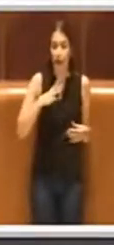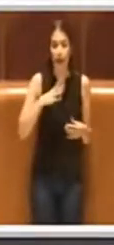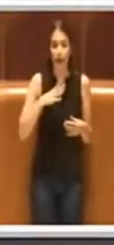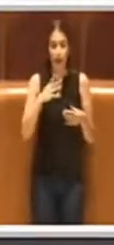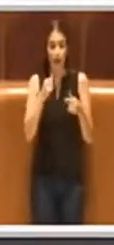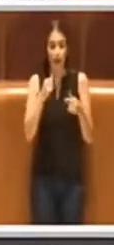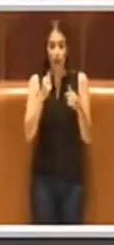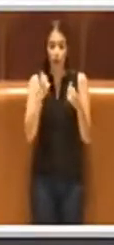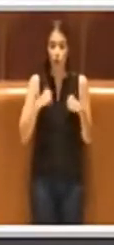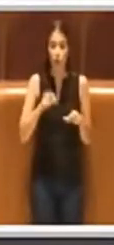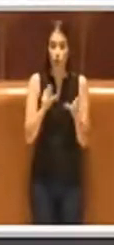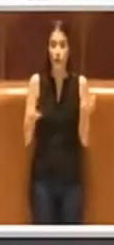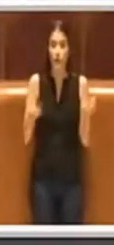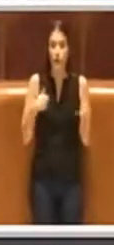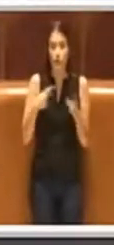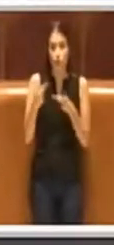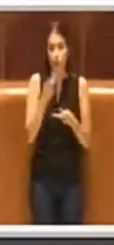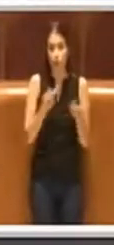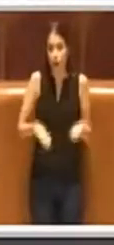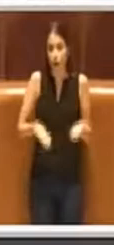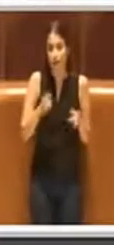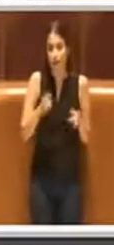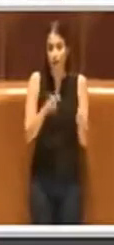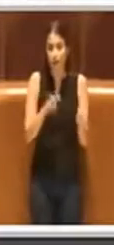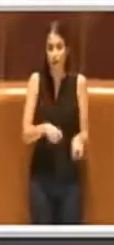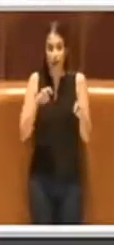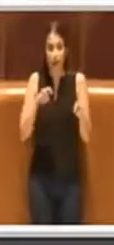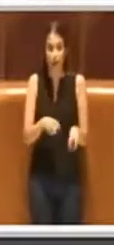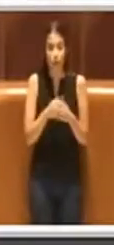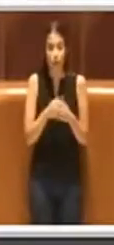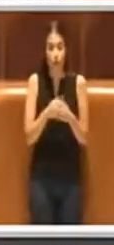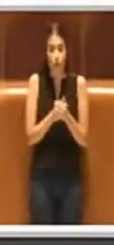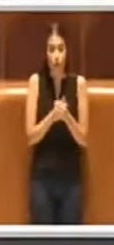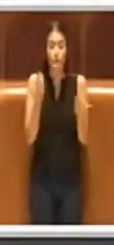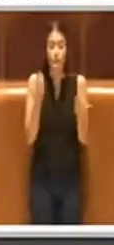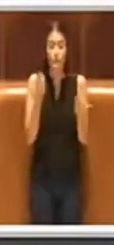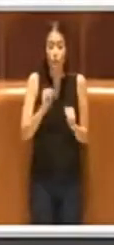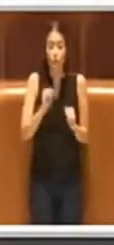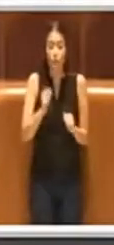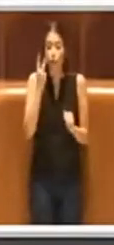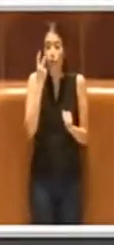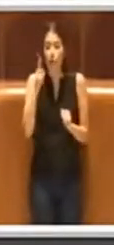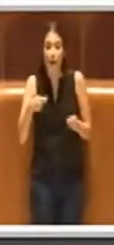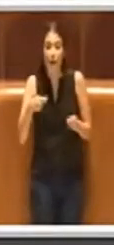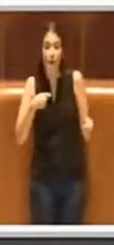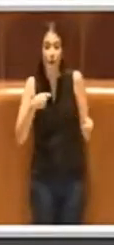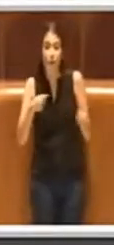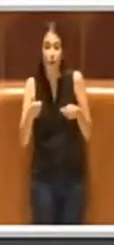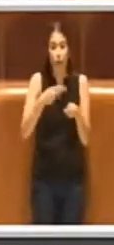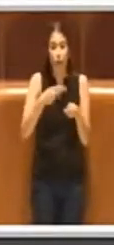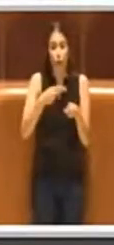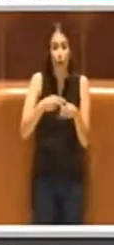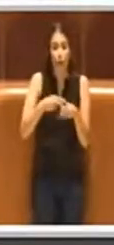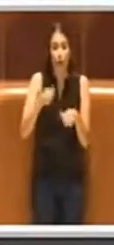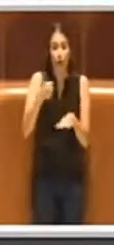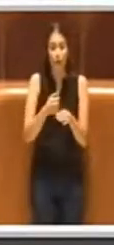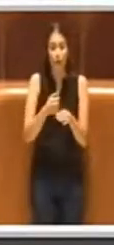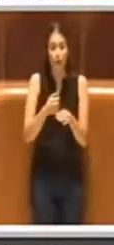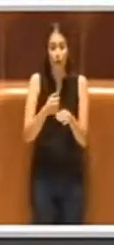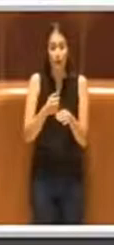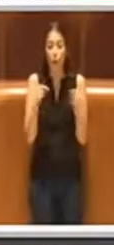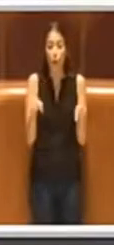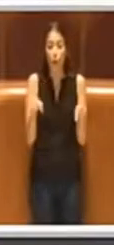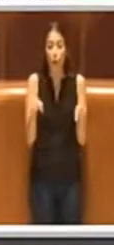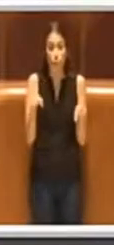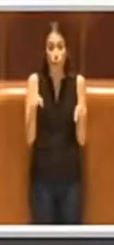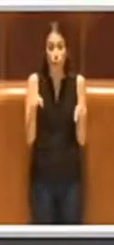cercano nel mercato agricolo oggi e possono trovare in parte anche nei mercati di Roma Capitale, qui però nei mercati